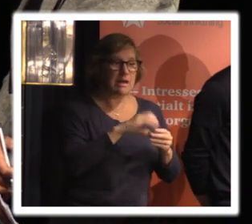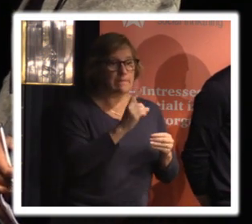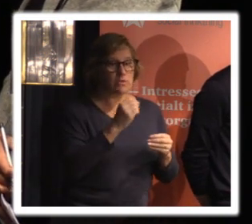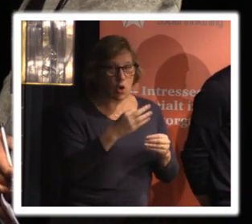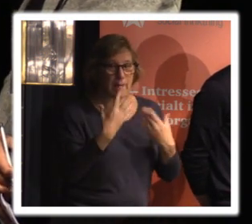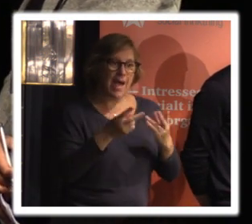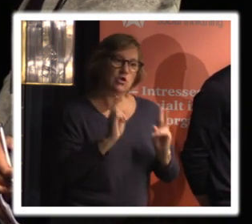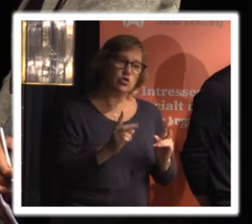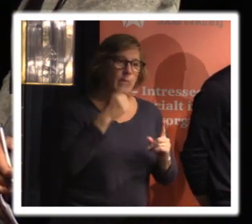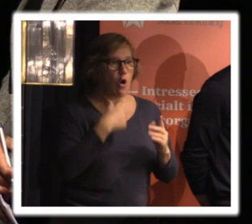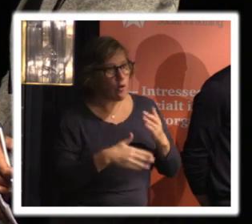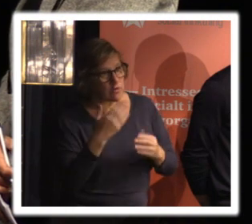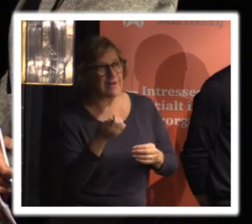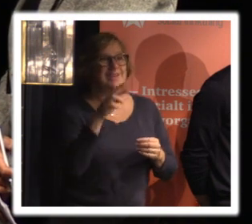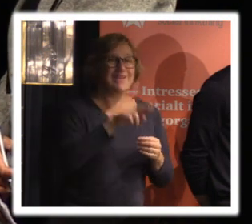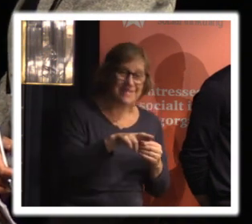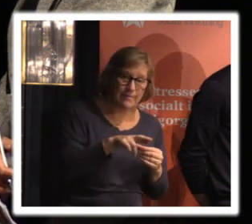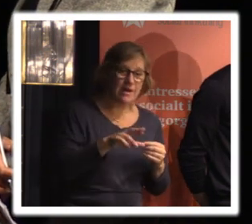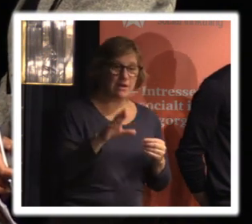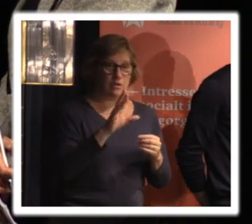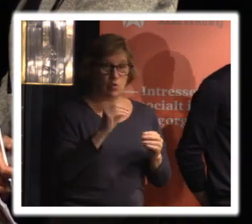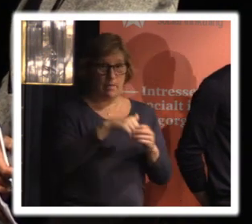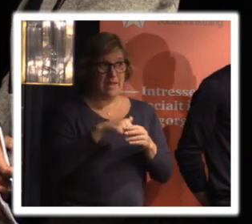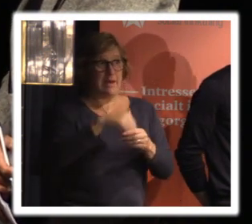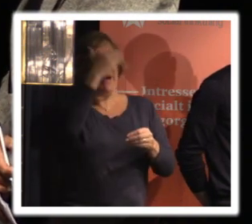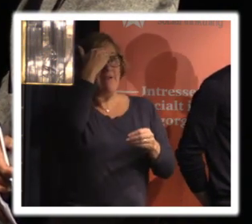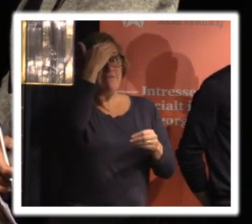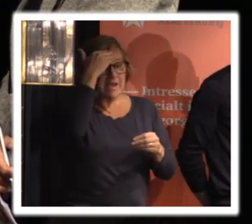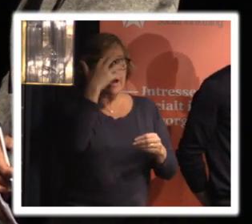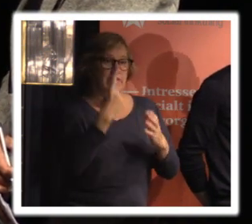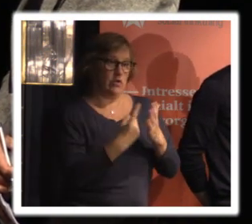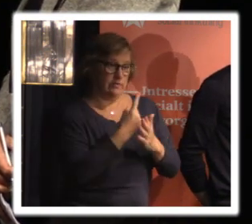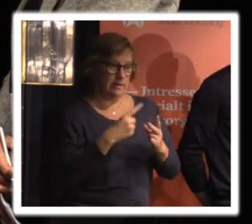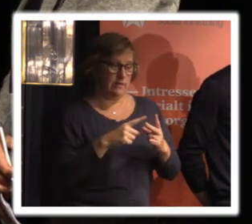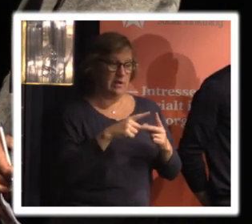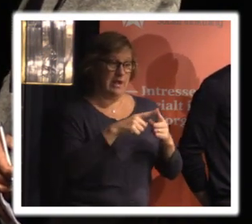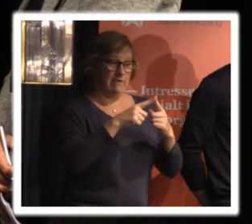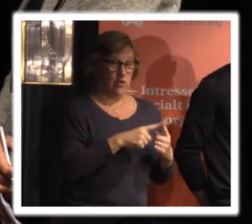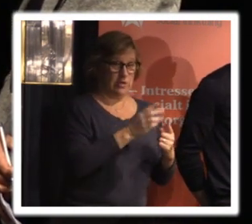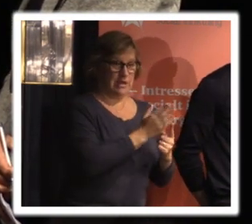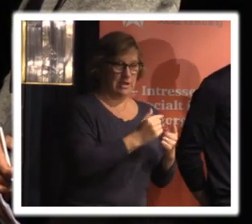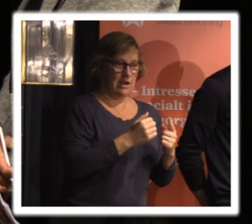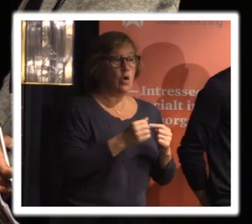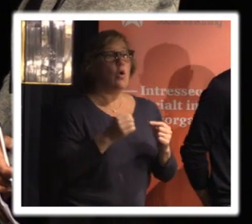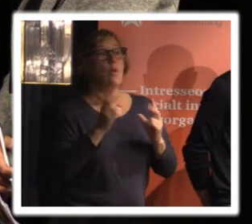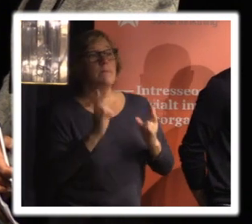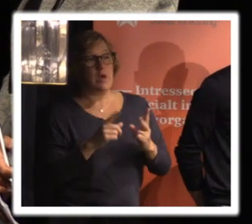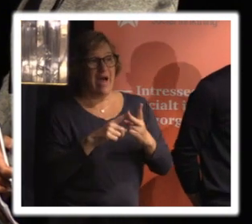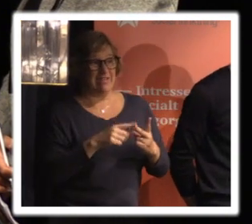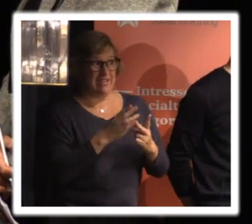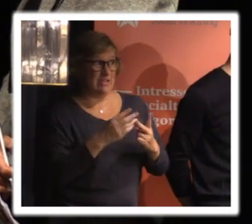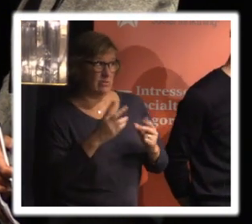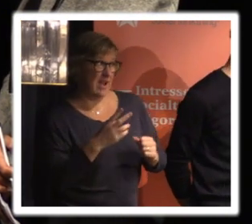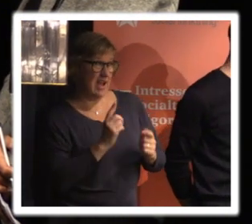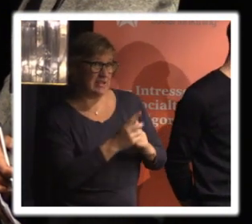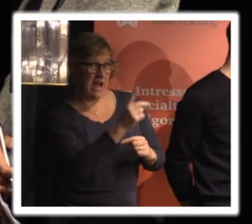som ett avtal till exempel det är ena delen sen för vår del som vi kanske har likheter med några andra av er så har